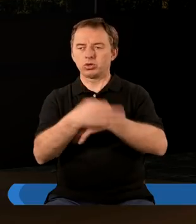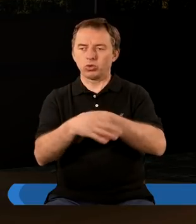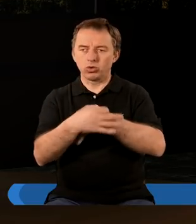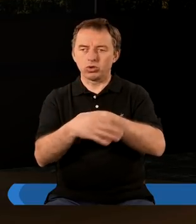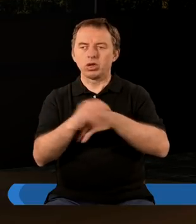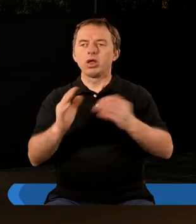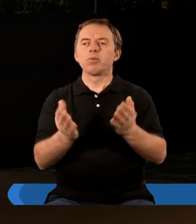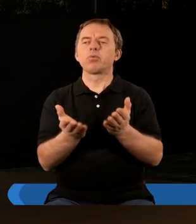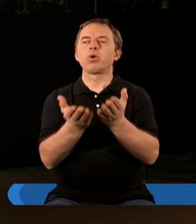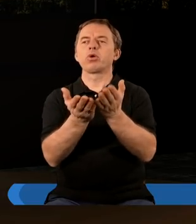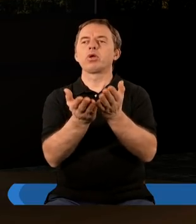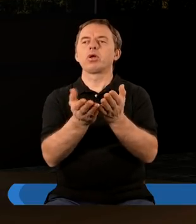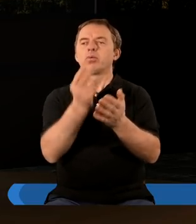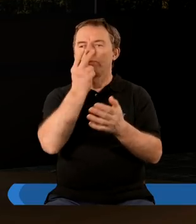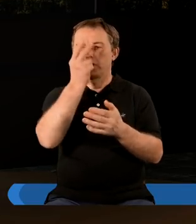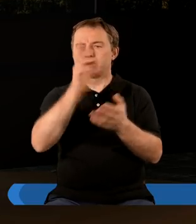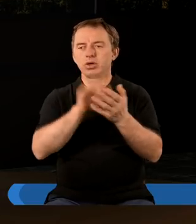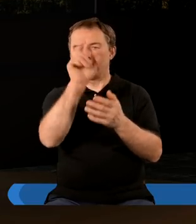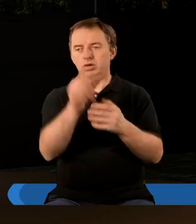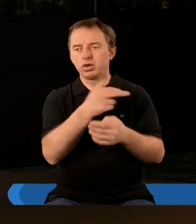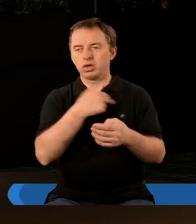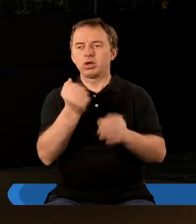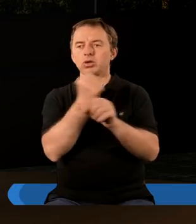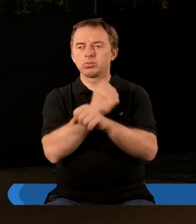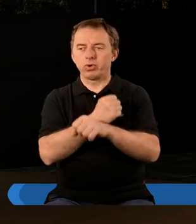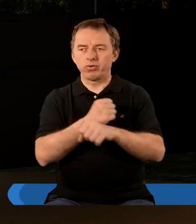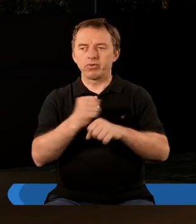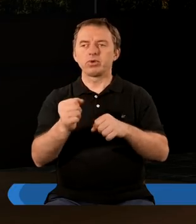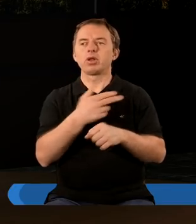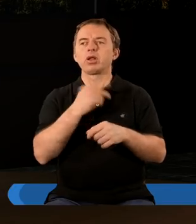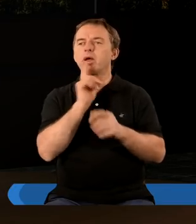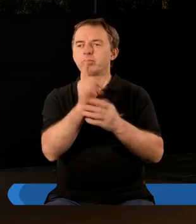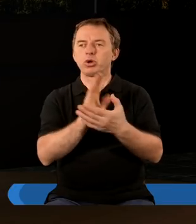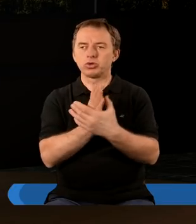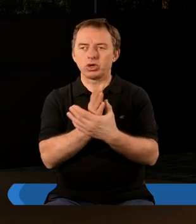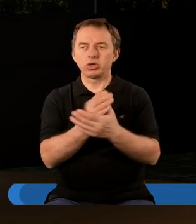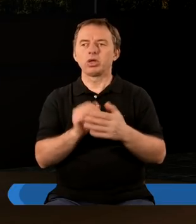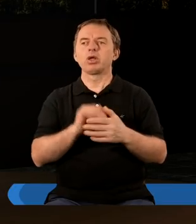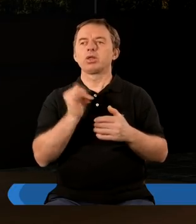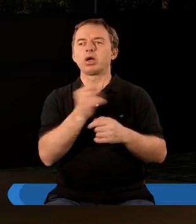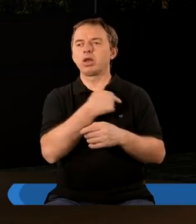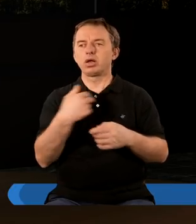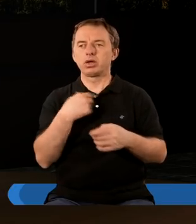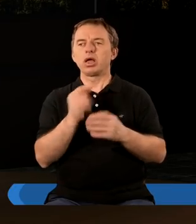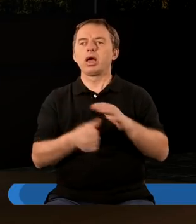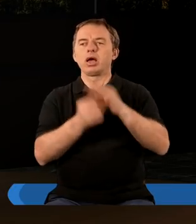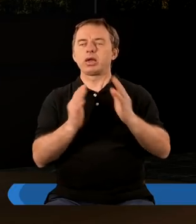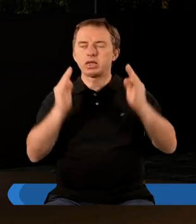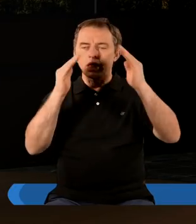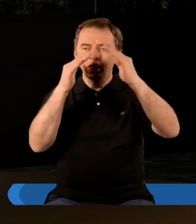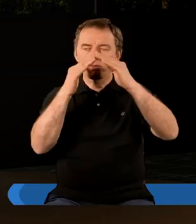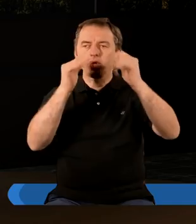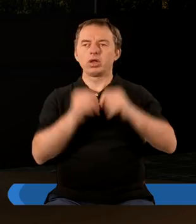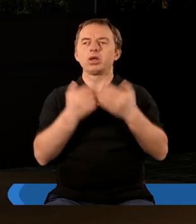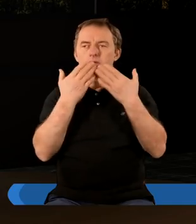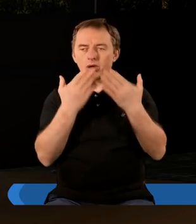studium poświęcić patrzeniu na Ciebie jako naszego Zbawiciela, jako naszego pośrednika, jako naszego arcykapłana.